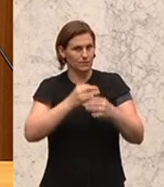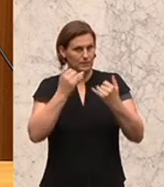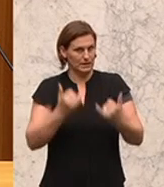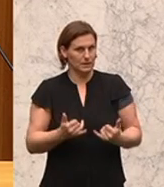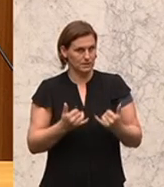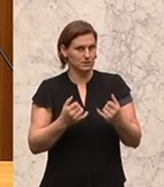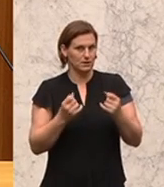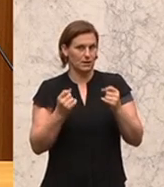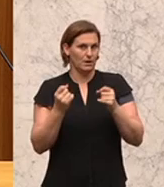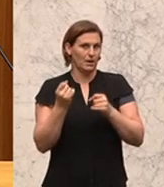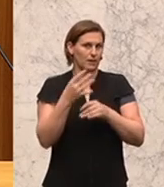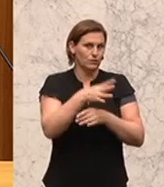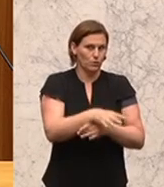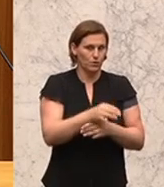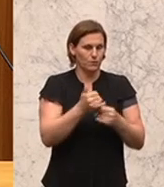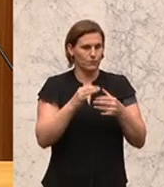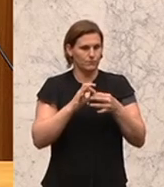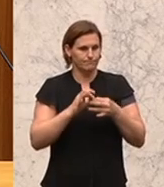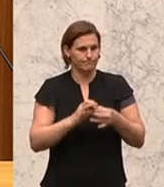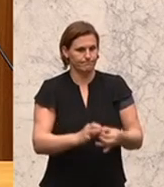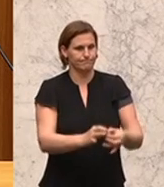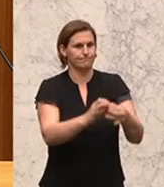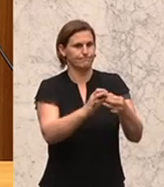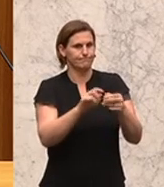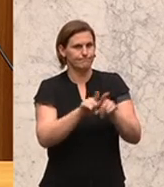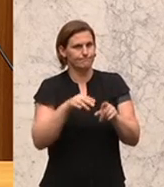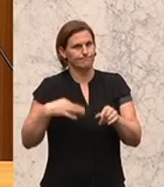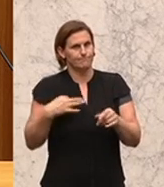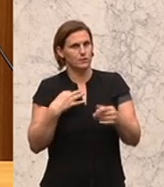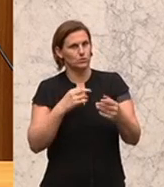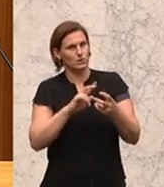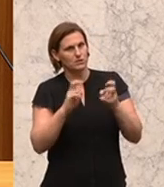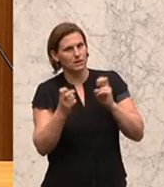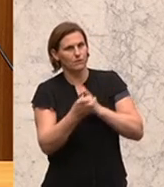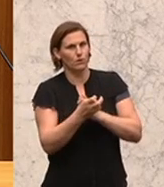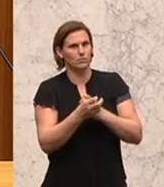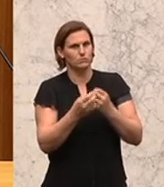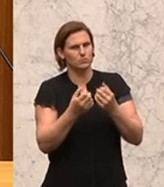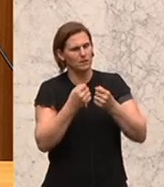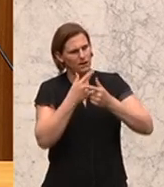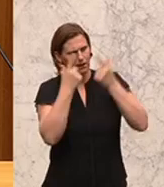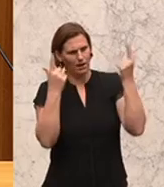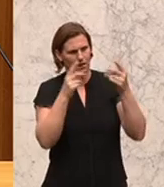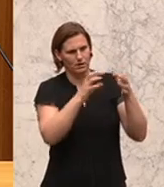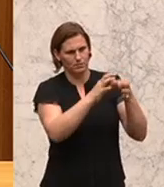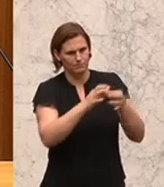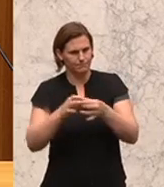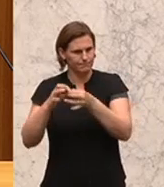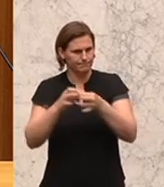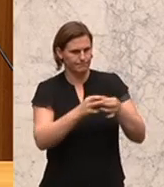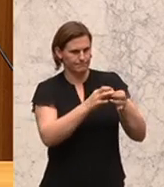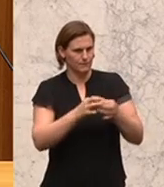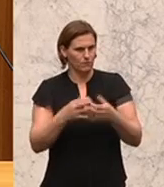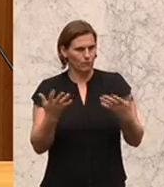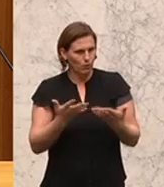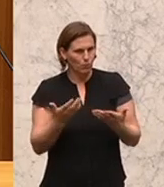Entwurf vorliegt, der Connex zur Gesundheitsreform besser abgebildet sein sollte. Und zwar aus dem Grund, wir haben